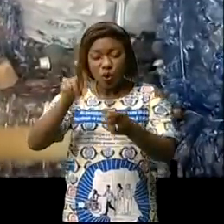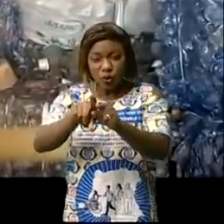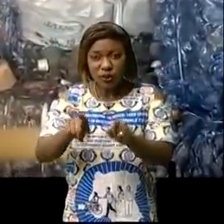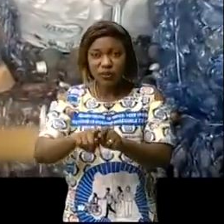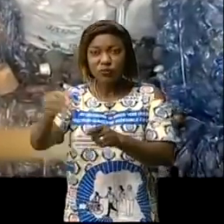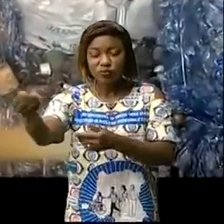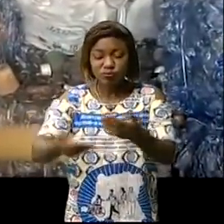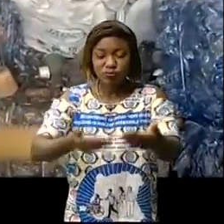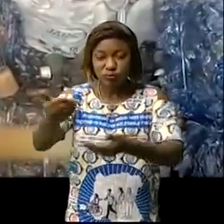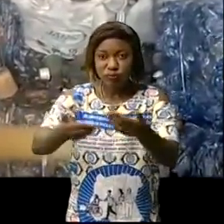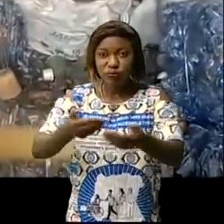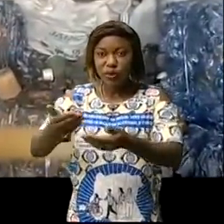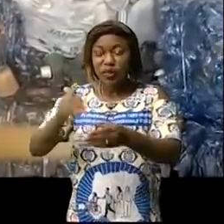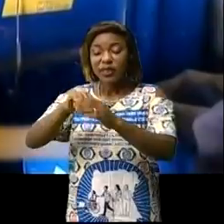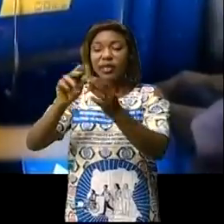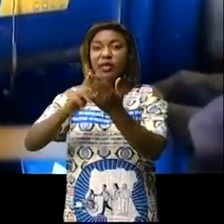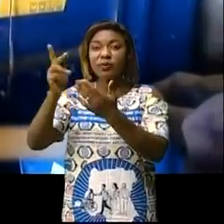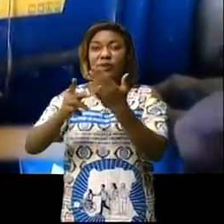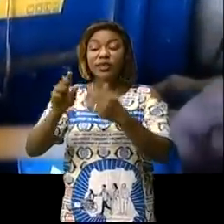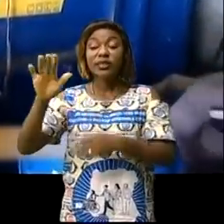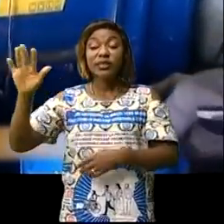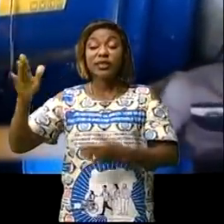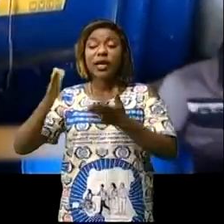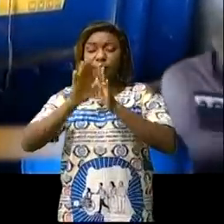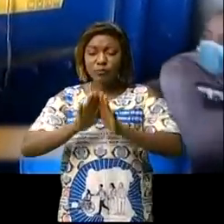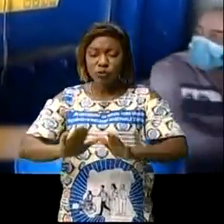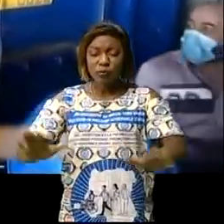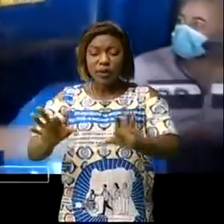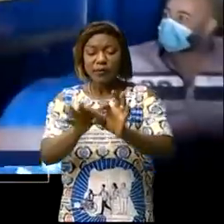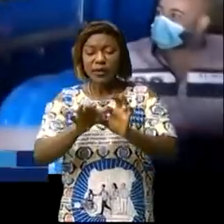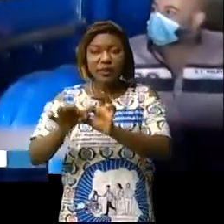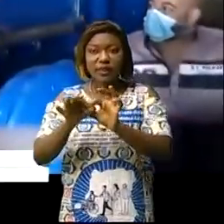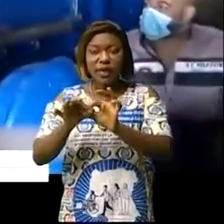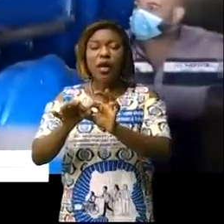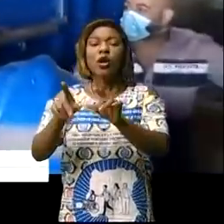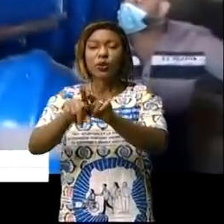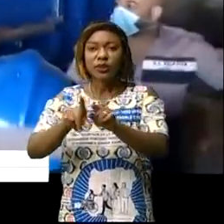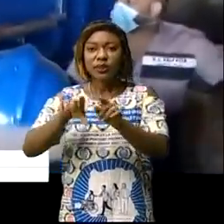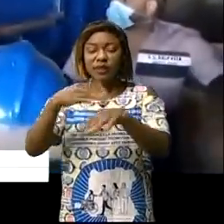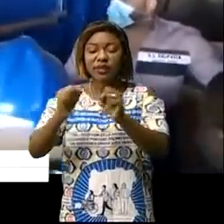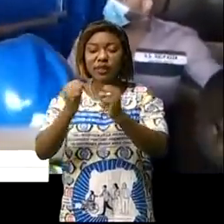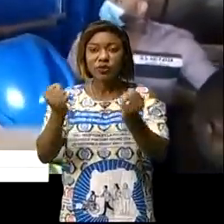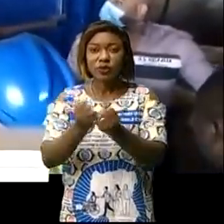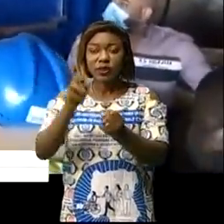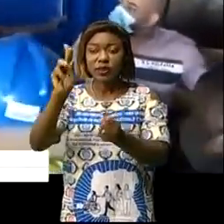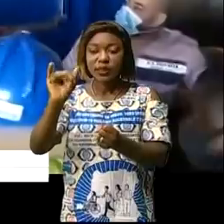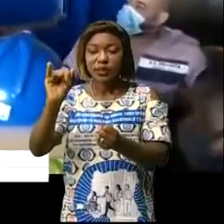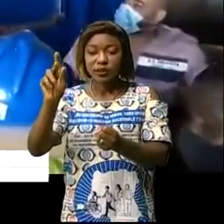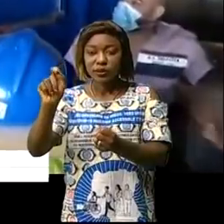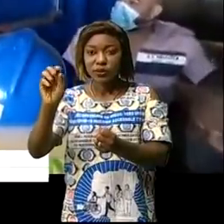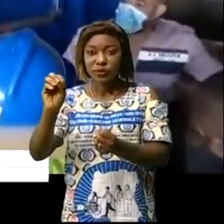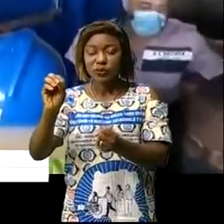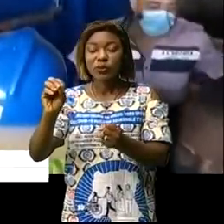plastiques dans le cadre du programme Kinbopeto un partenariat a été scellé avec la société Kintocoplast